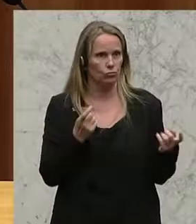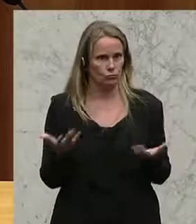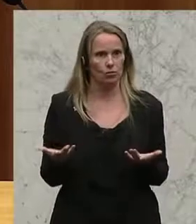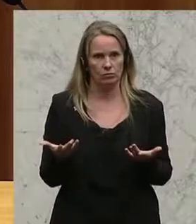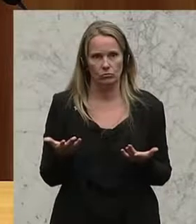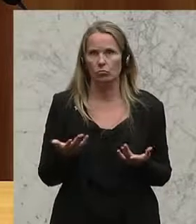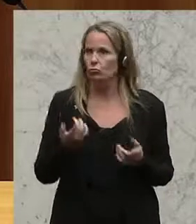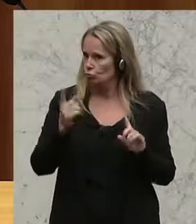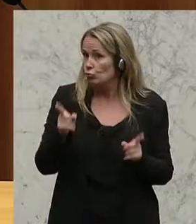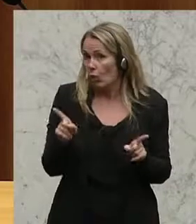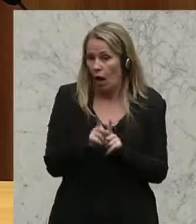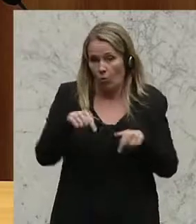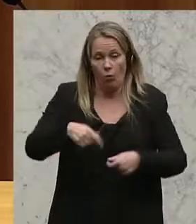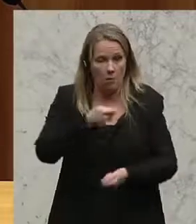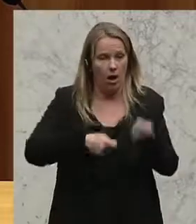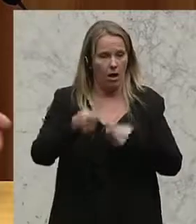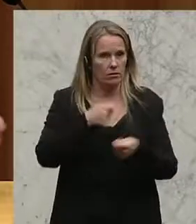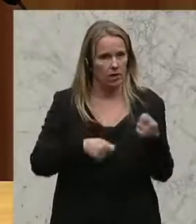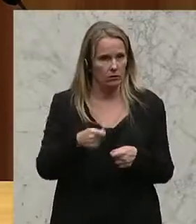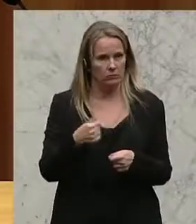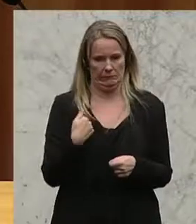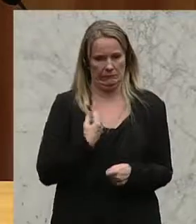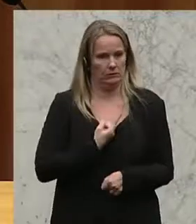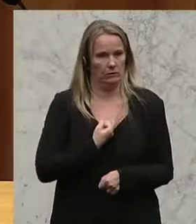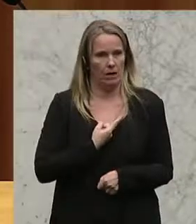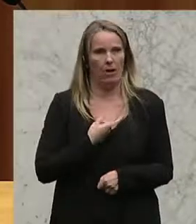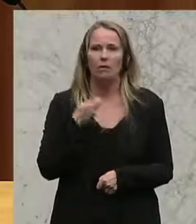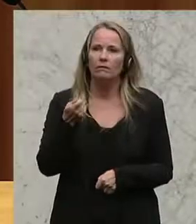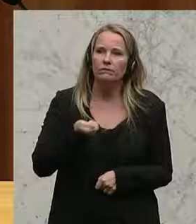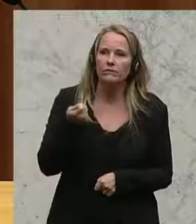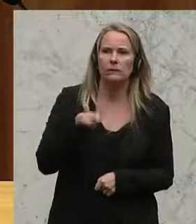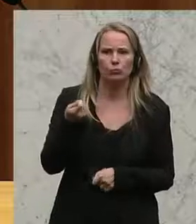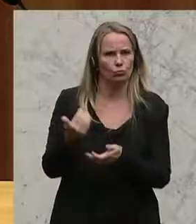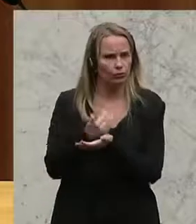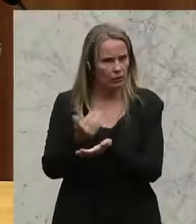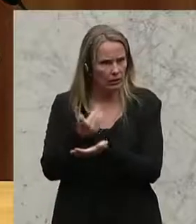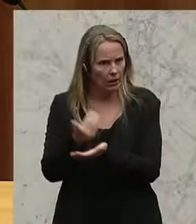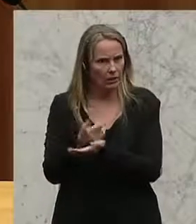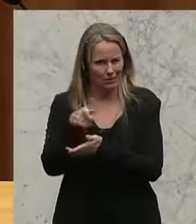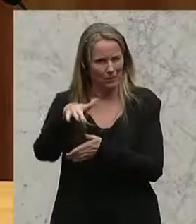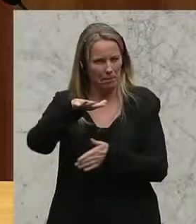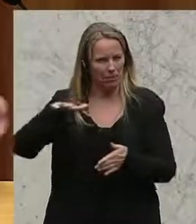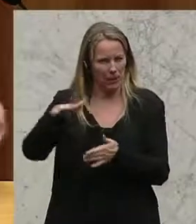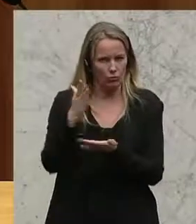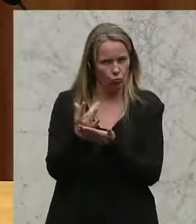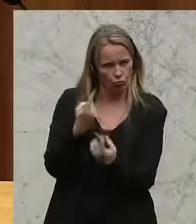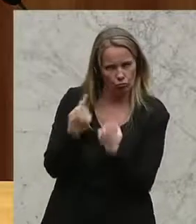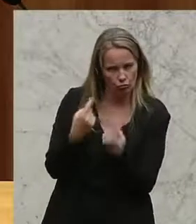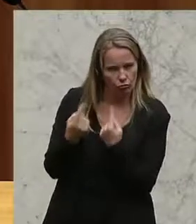soll auch entsprechend behandelt werden. Ich habe selber mit Versicherungsvertretern in dieser Branche gesprochen.